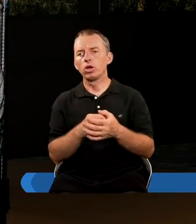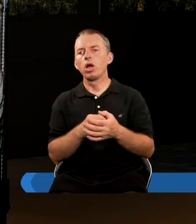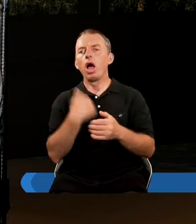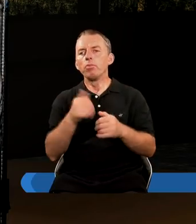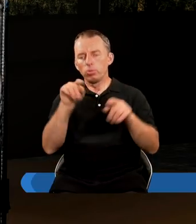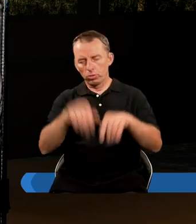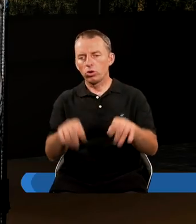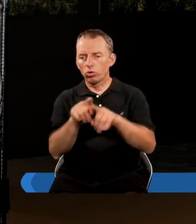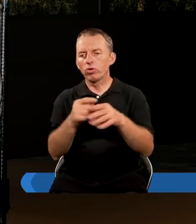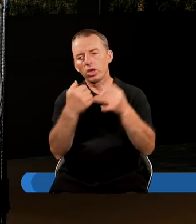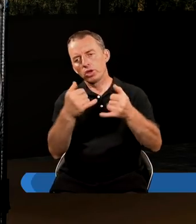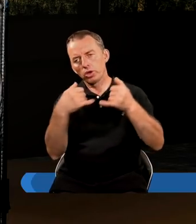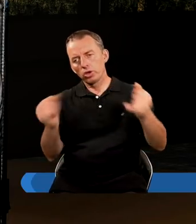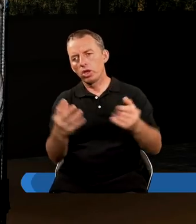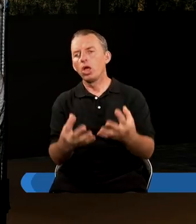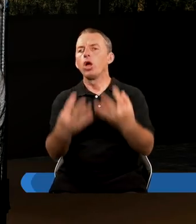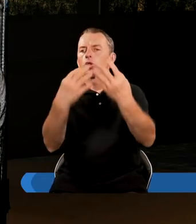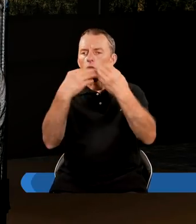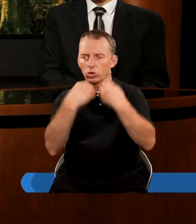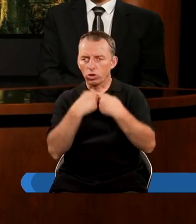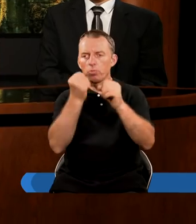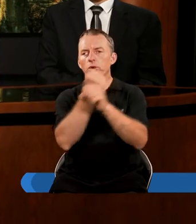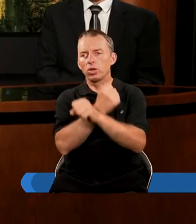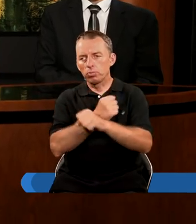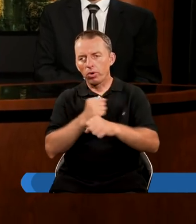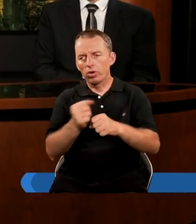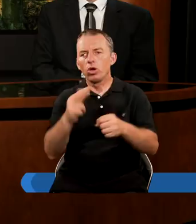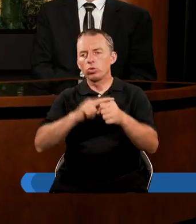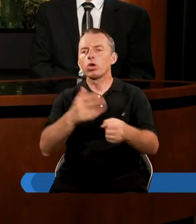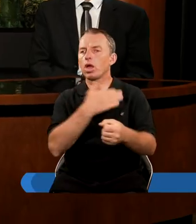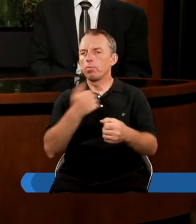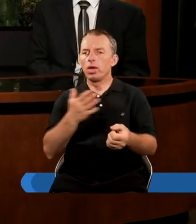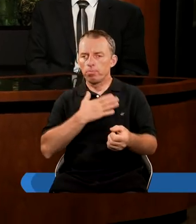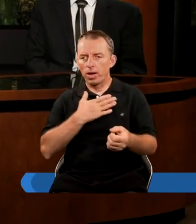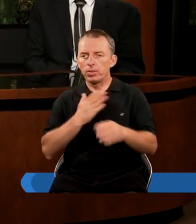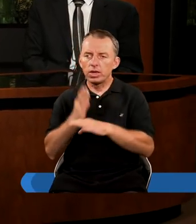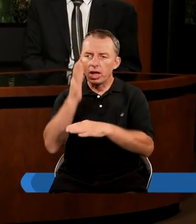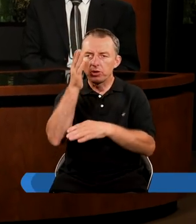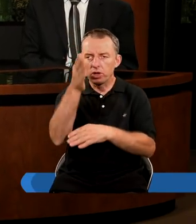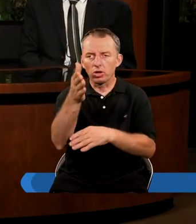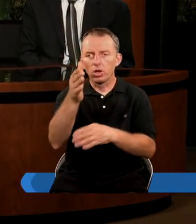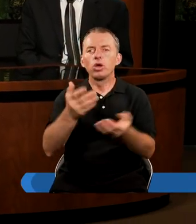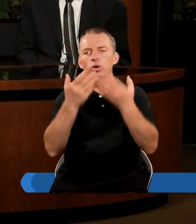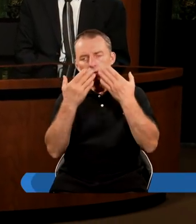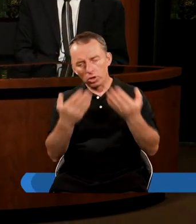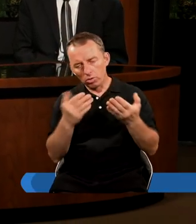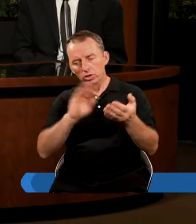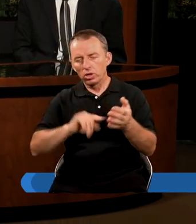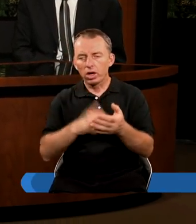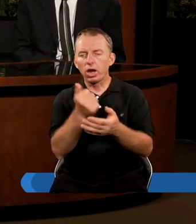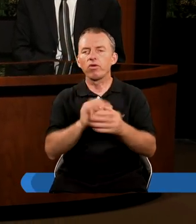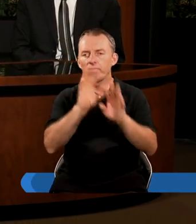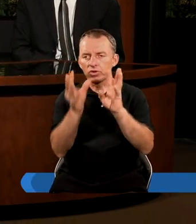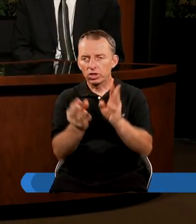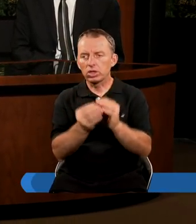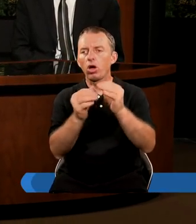żeby mogli również inni dostąpić tego zbawienia, na które my mamy nadzieję. Dziękujemy jeszcze raz za